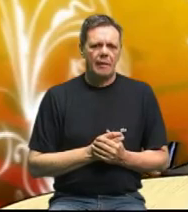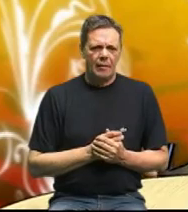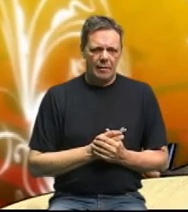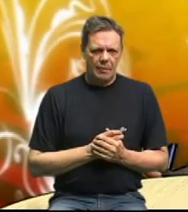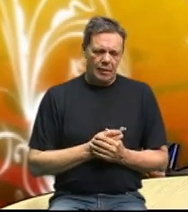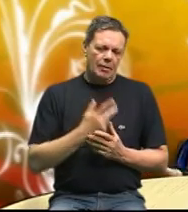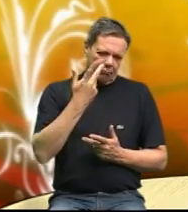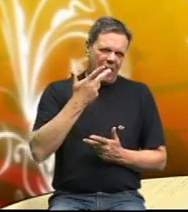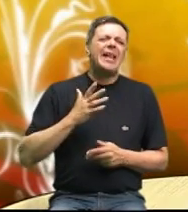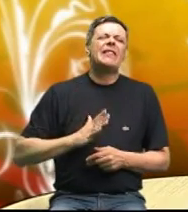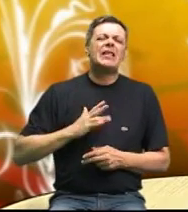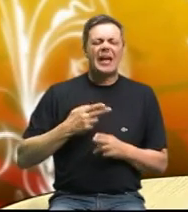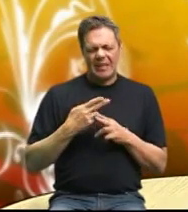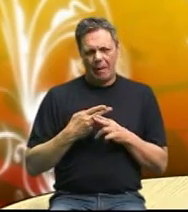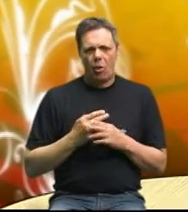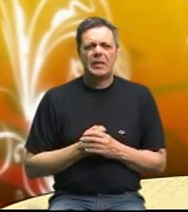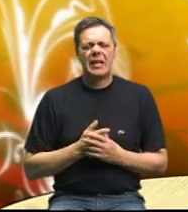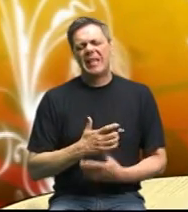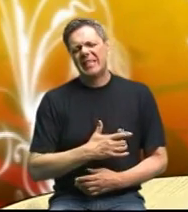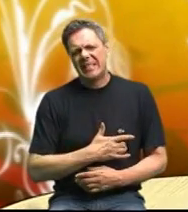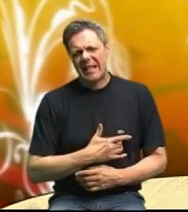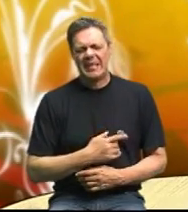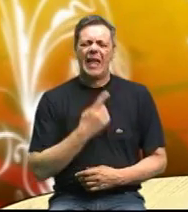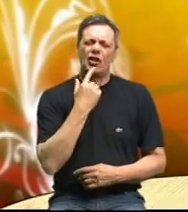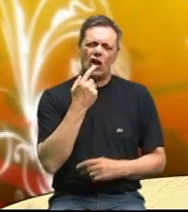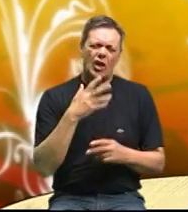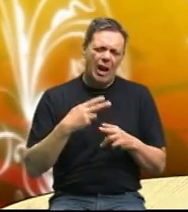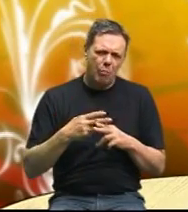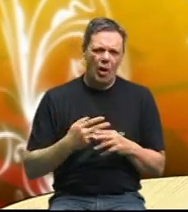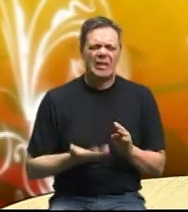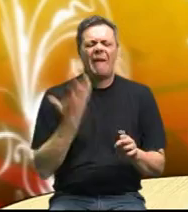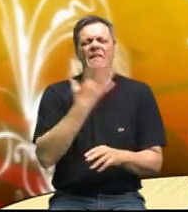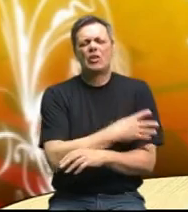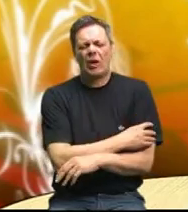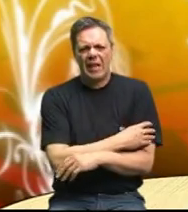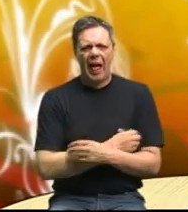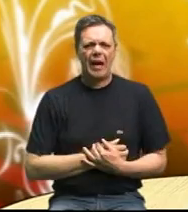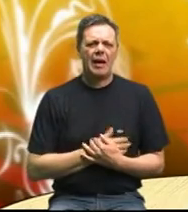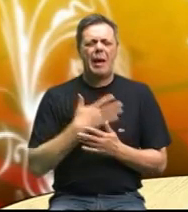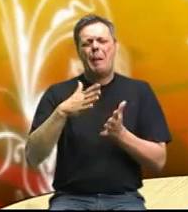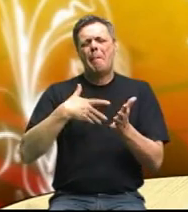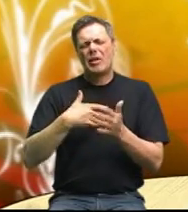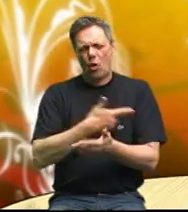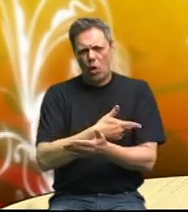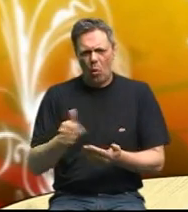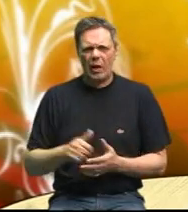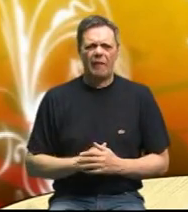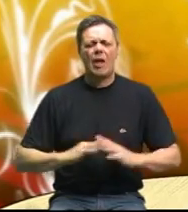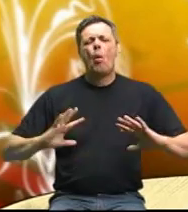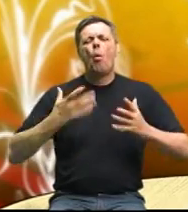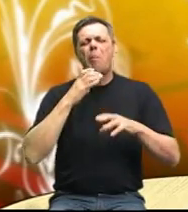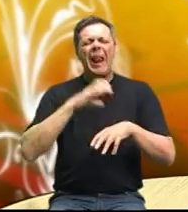civilizacijske bolesti, srce, diabetes, visoki tlak, visoke masnoće u krvi, upale